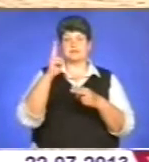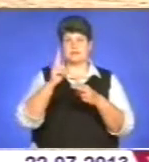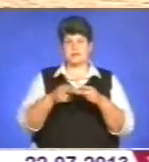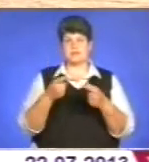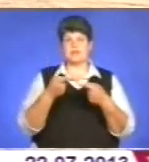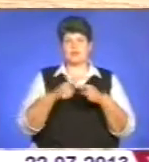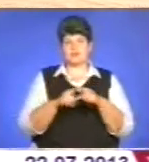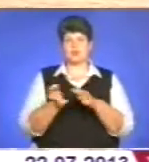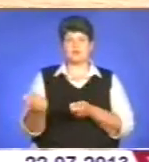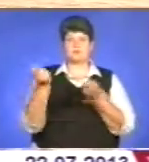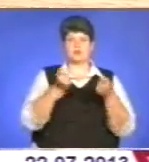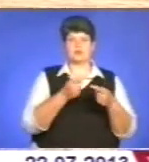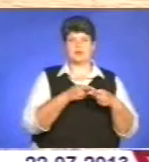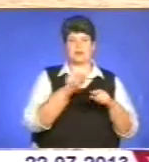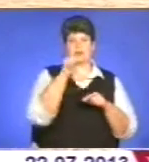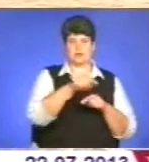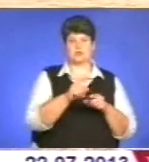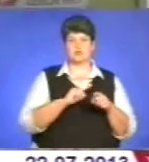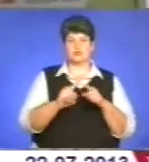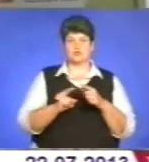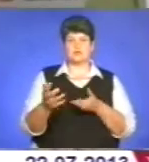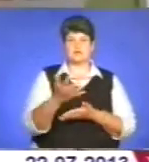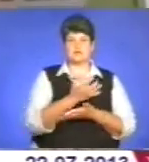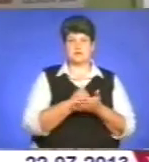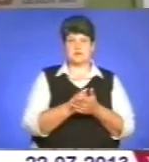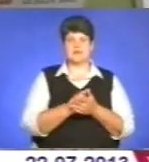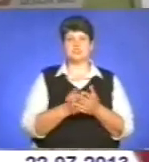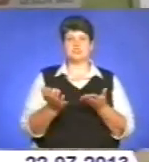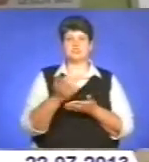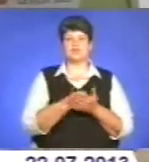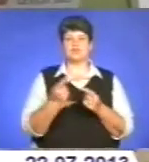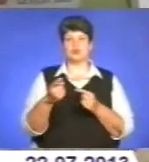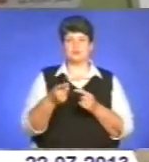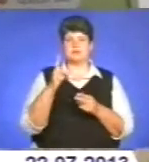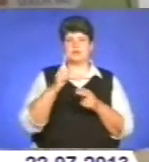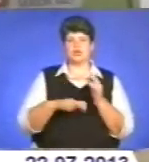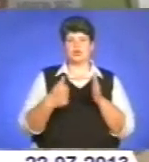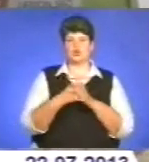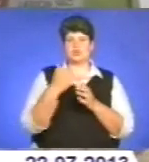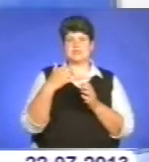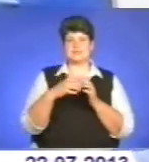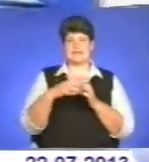зібрати хліб у нашому краї. Якщо погода дозволить, то жнива на Тернопільщині завершують до середини серпня.